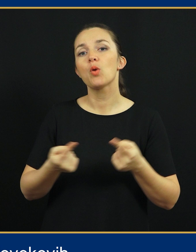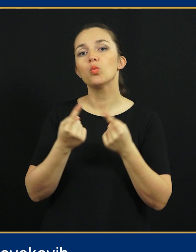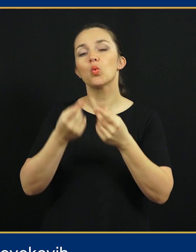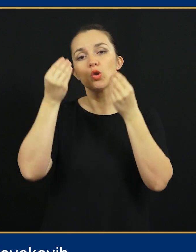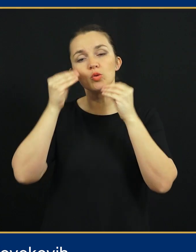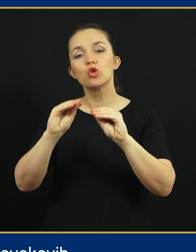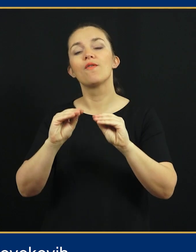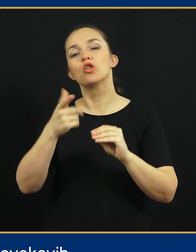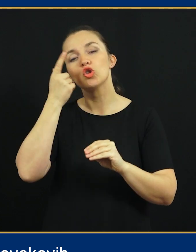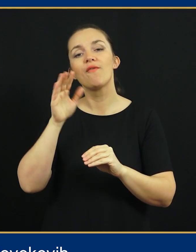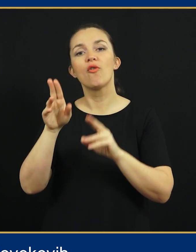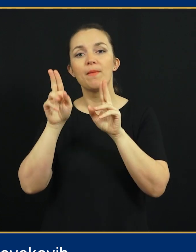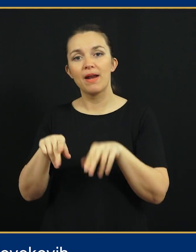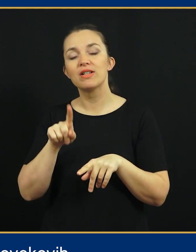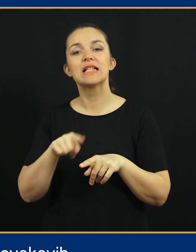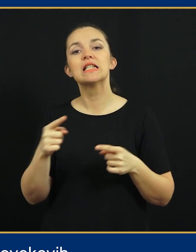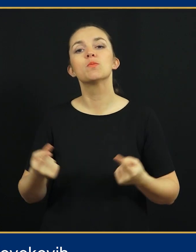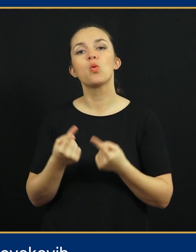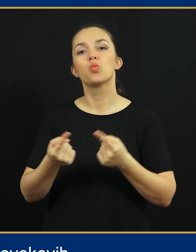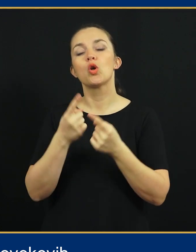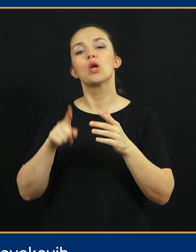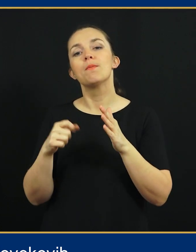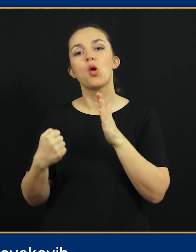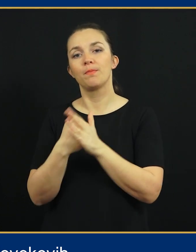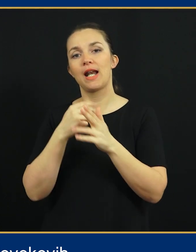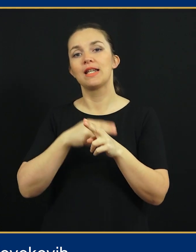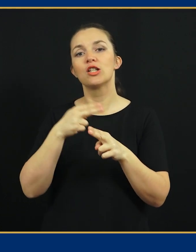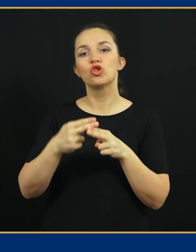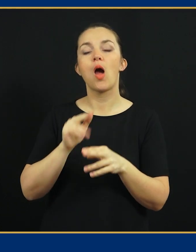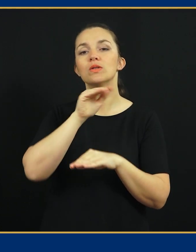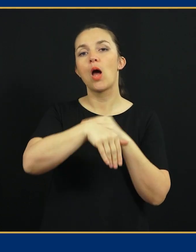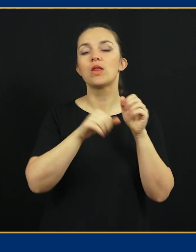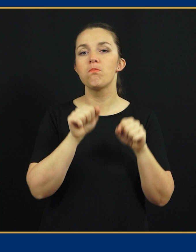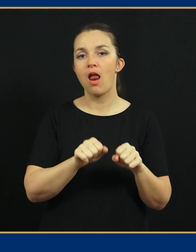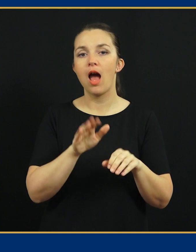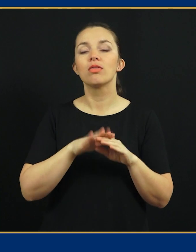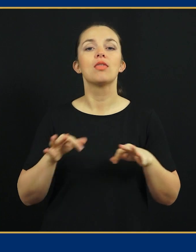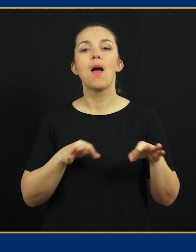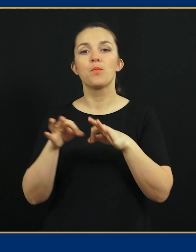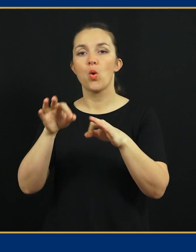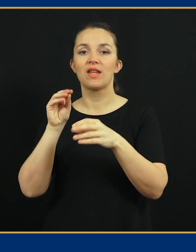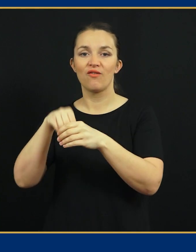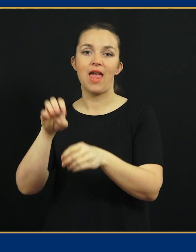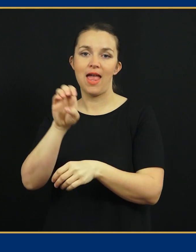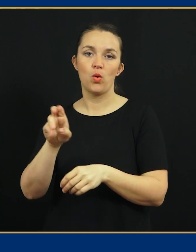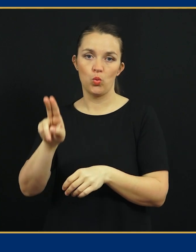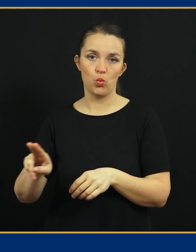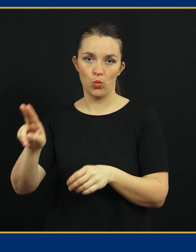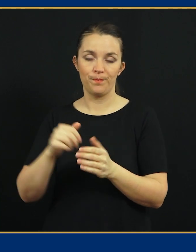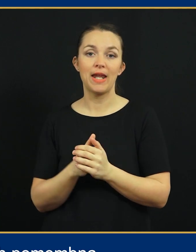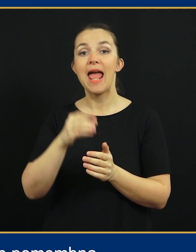spodbujanju spoštovanja človekovih pravic in spodbujanju in podpiranju držav Zahodnega Balkana na poti v EU.